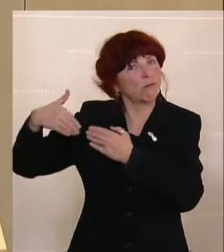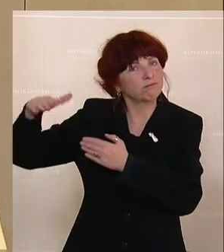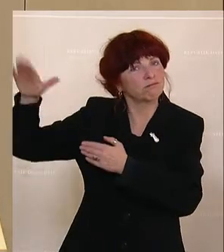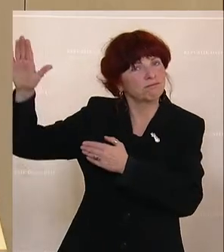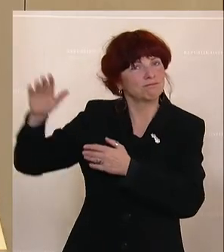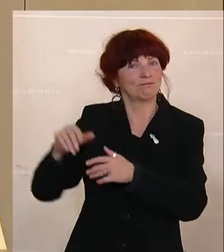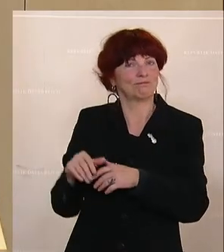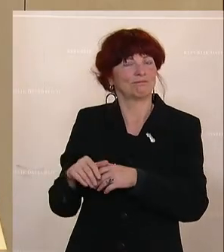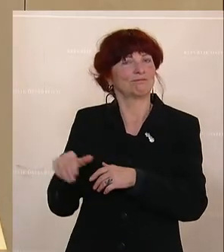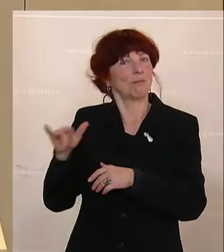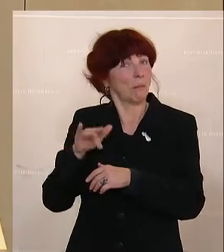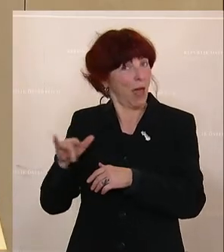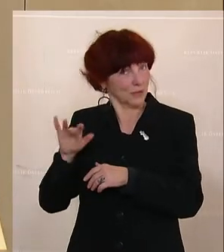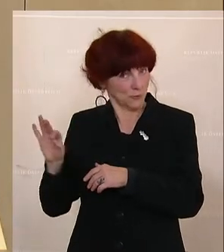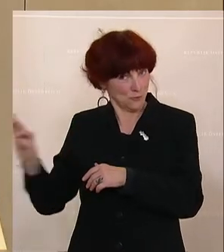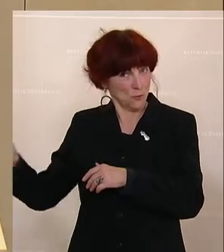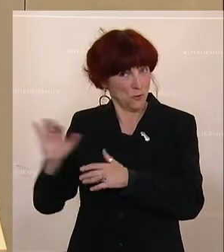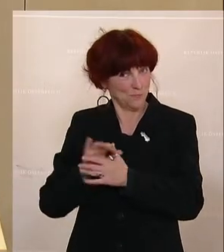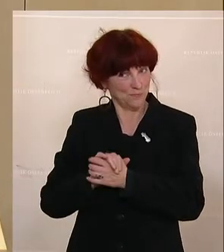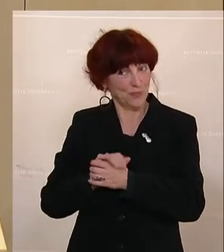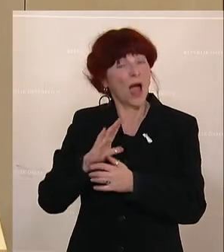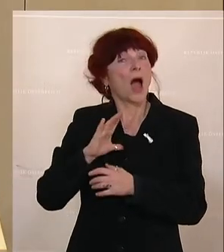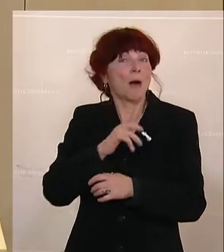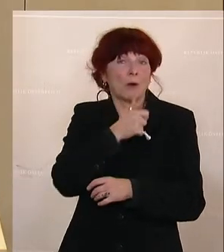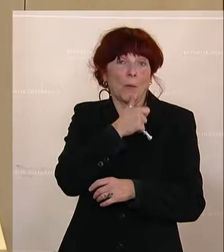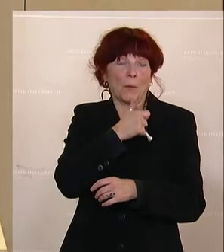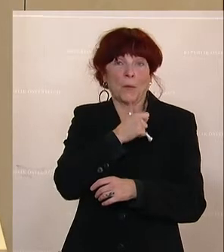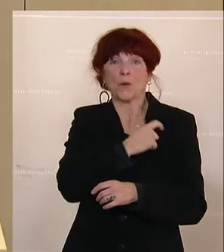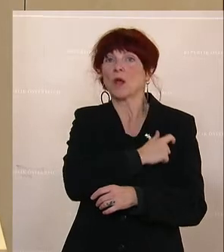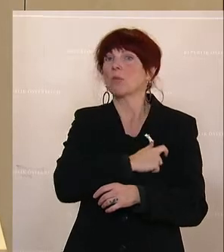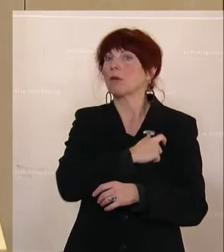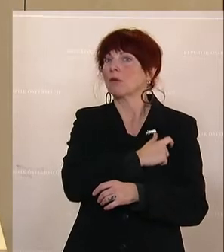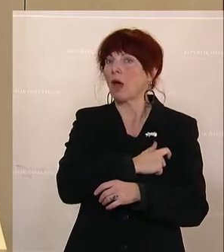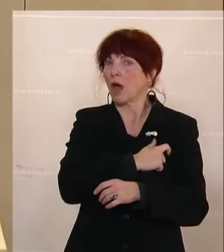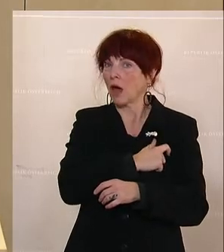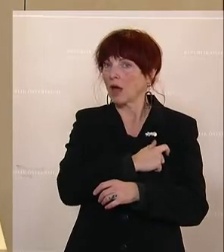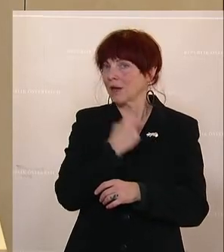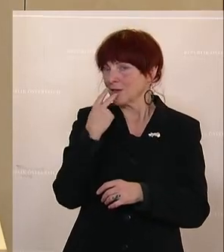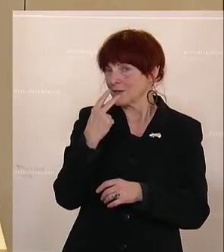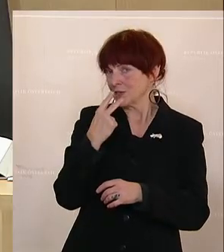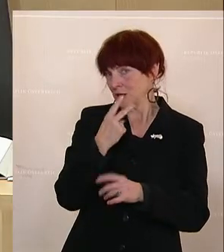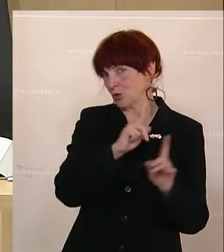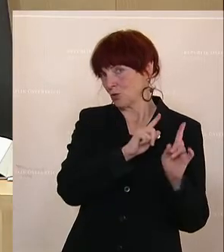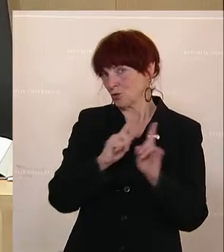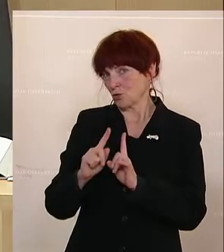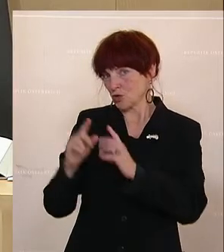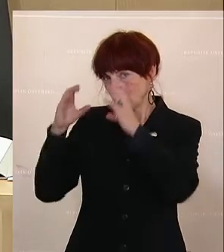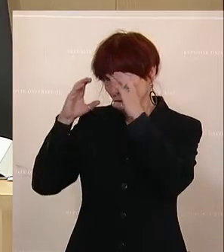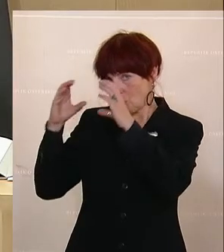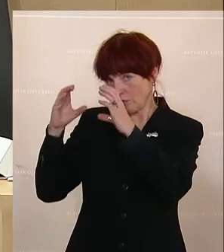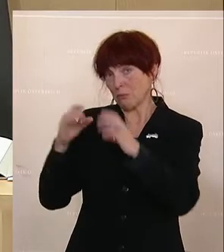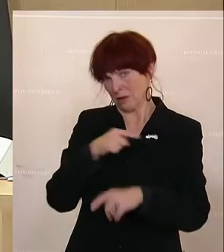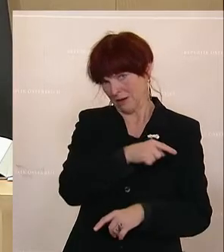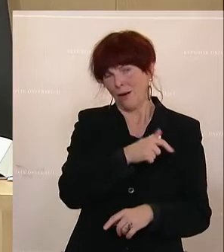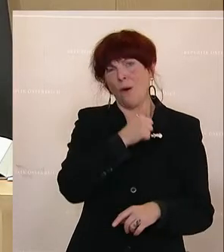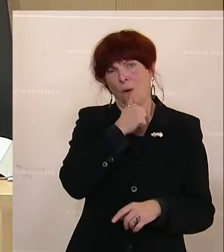für ihn. Aber die Grünen können sich hier sozusagen angesichts des Zustands der ÖVP als stabiler